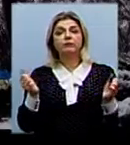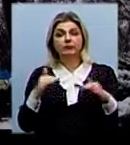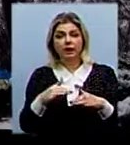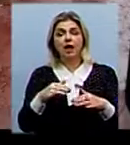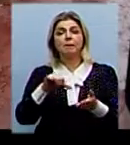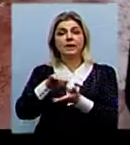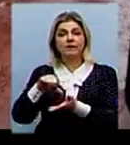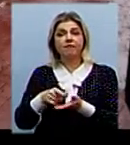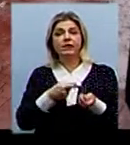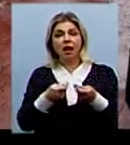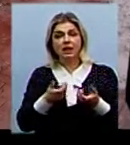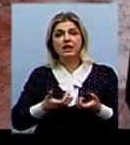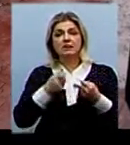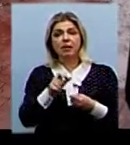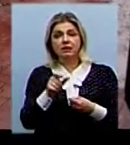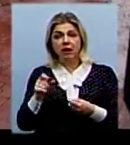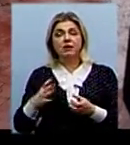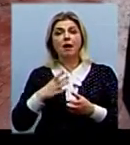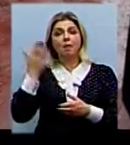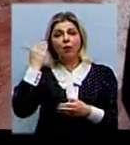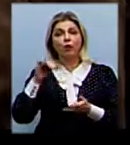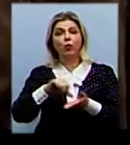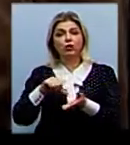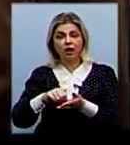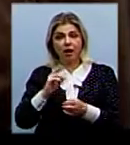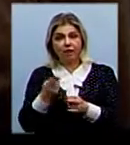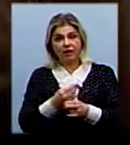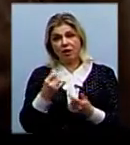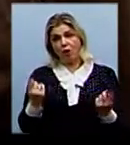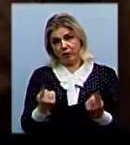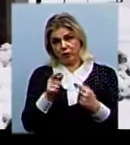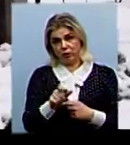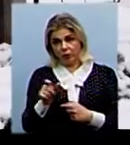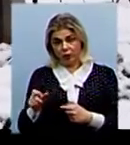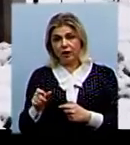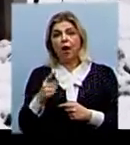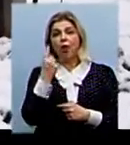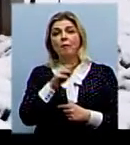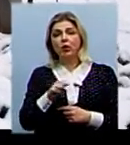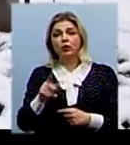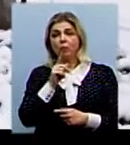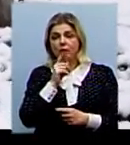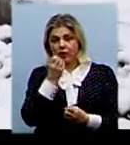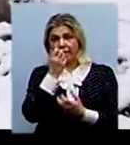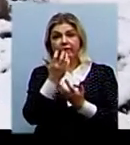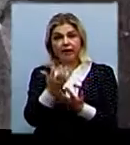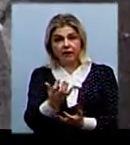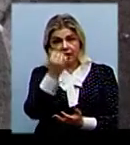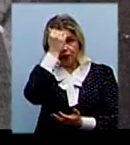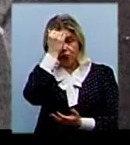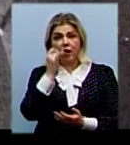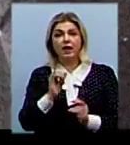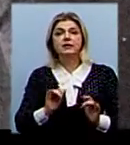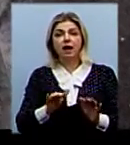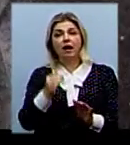структур, рятувальники, колишні учасники ліквідації та прості містяни. Після хвилини мовчання поклали до монументу квіти. Захід